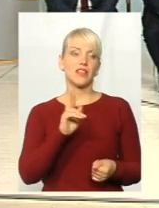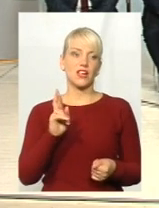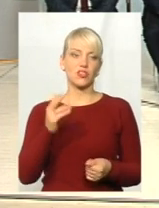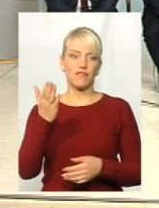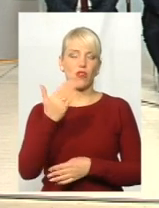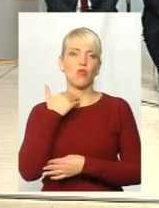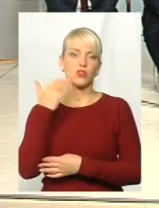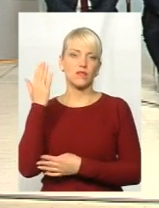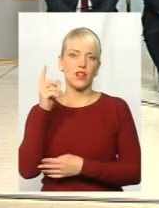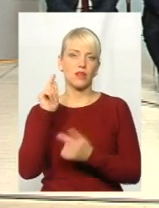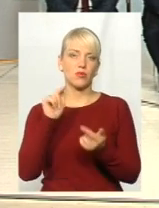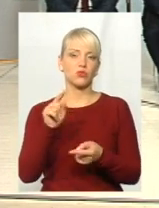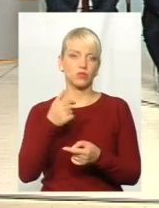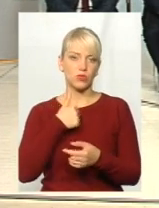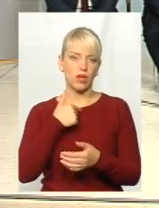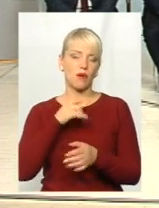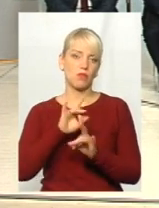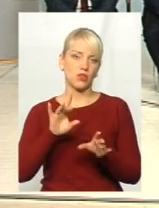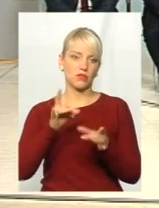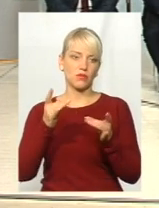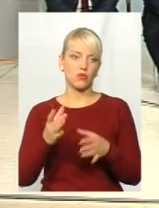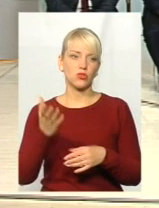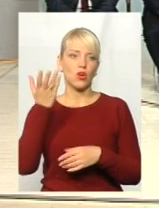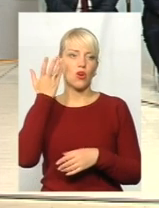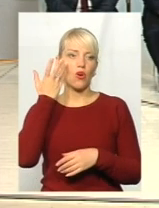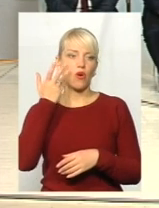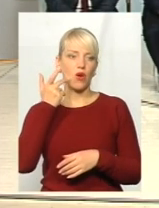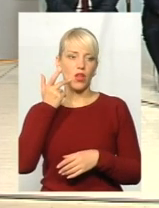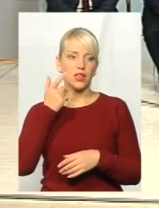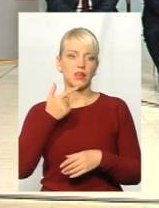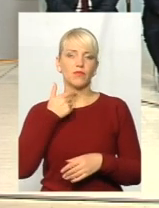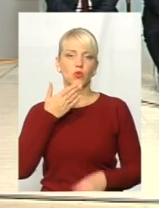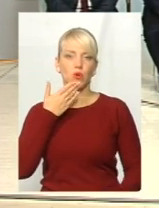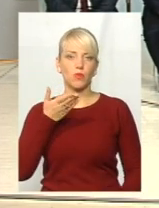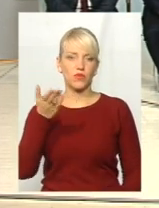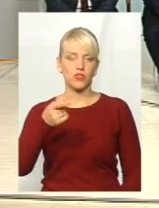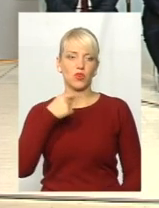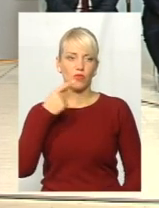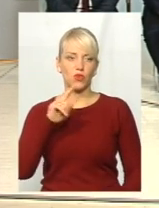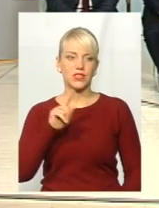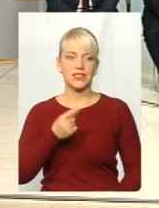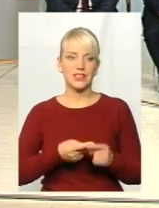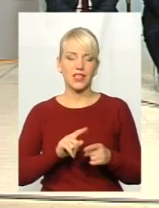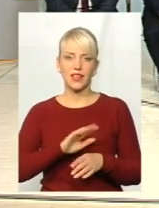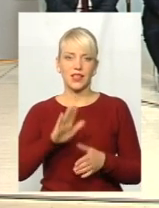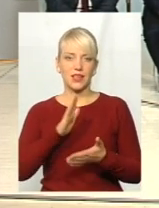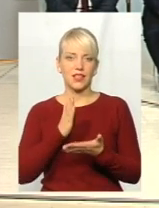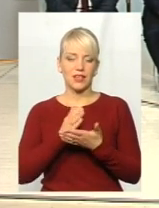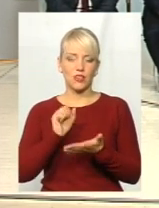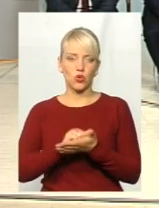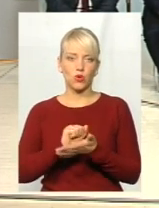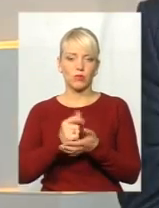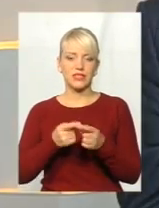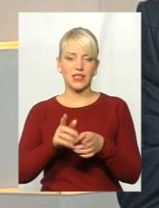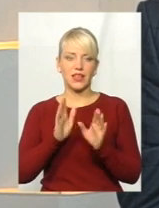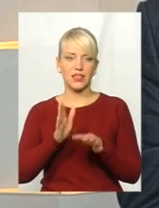голосували проти? Пояснюю дуже просто. Коли доповідач говорить, що це не є документом, що це є